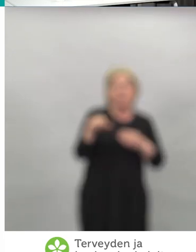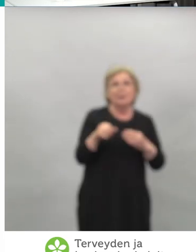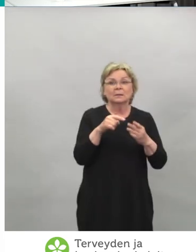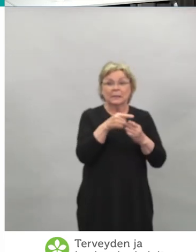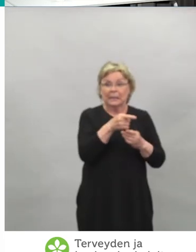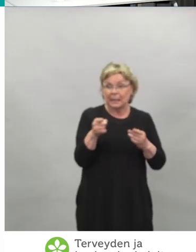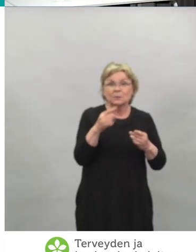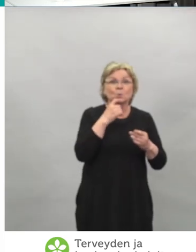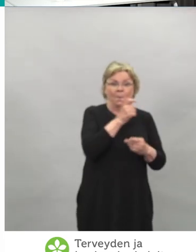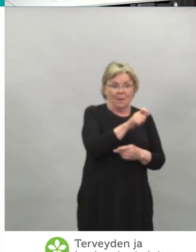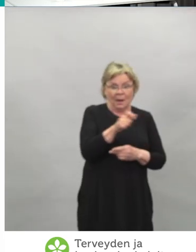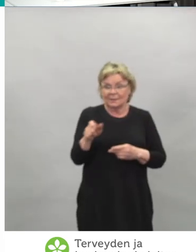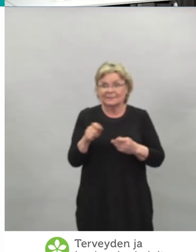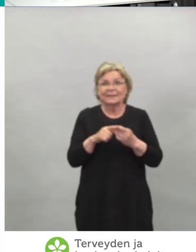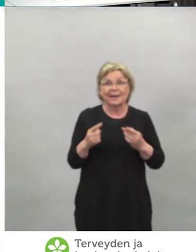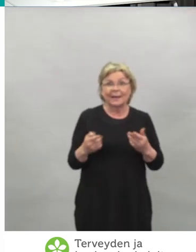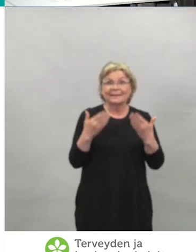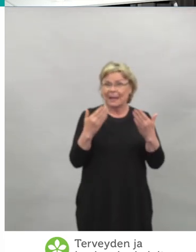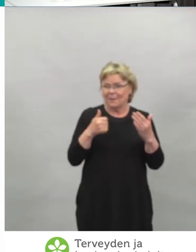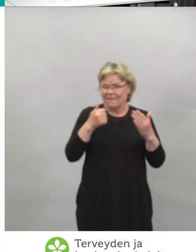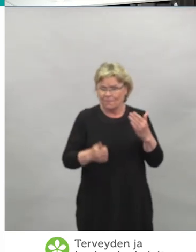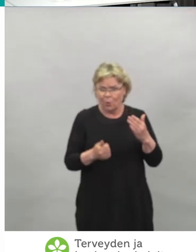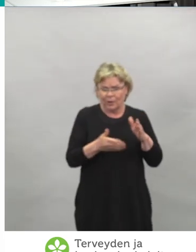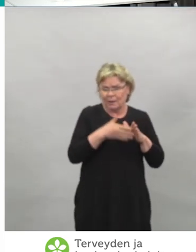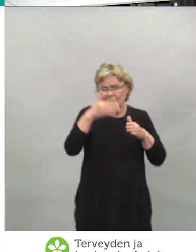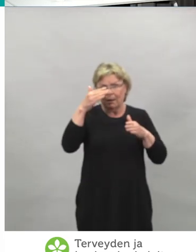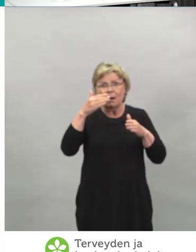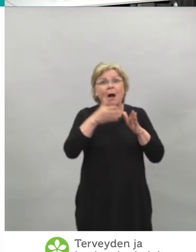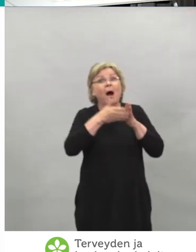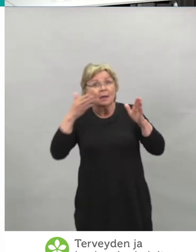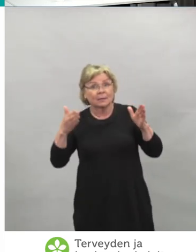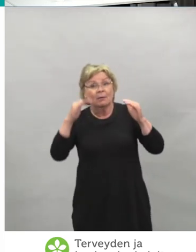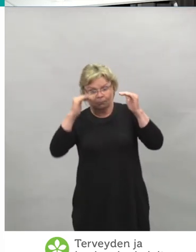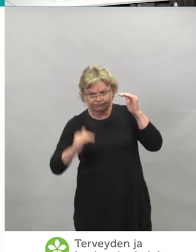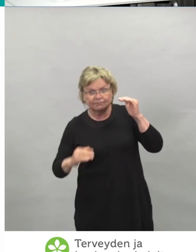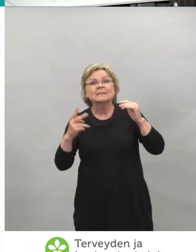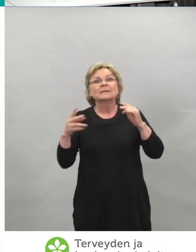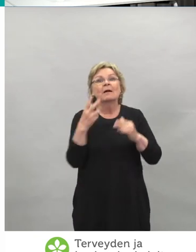rokoteannosta saadaan tämän vuoden puolella helpostikin.